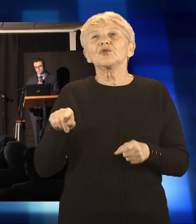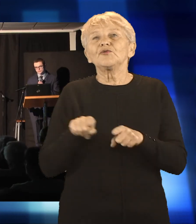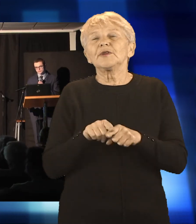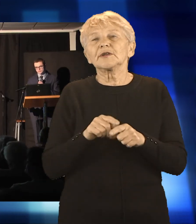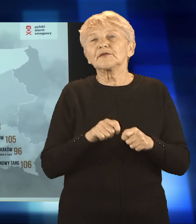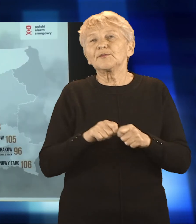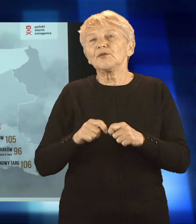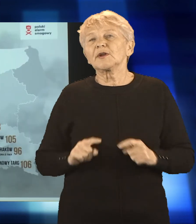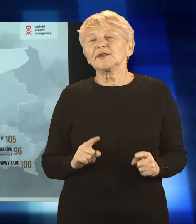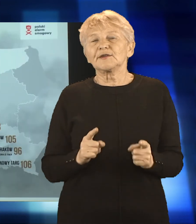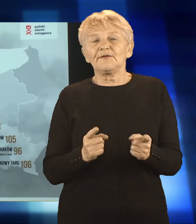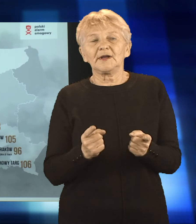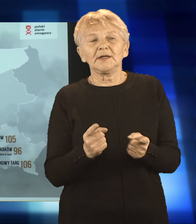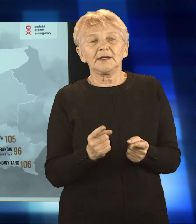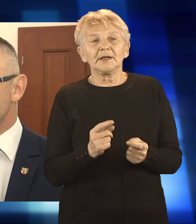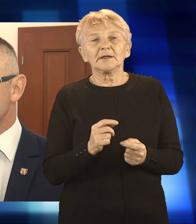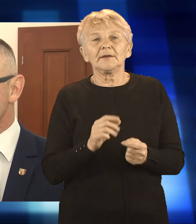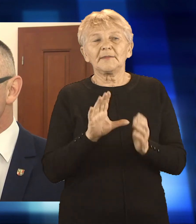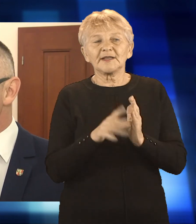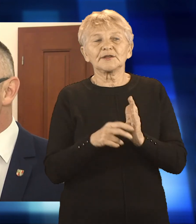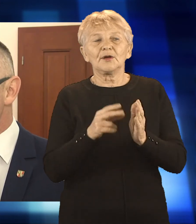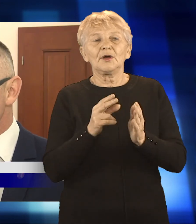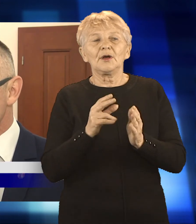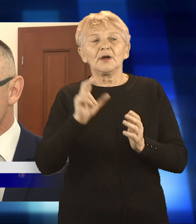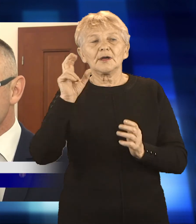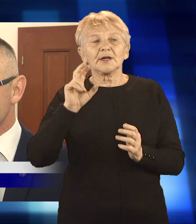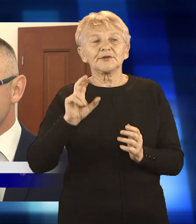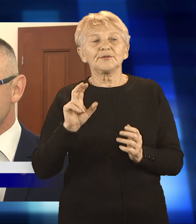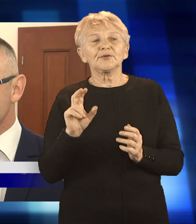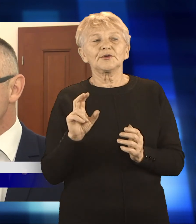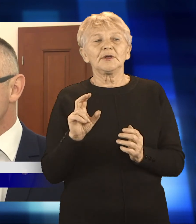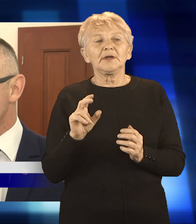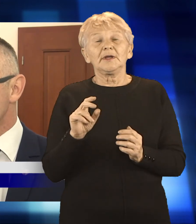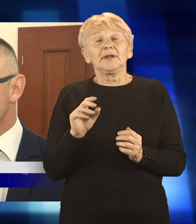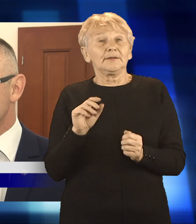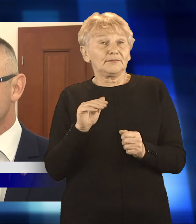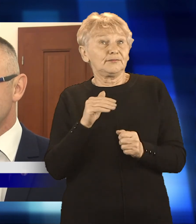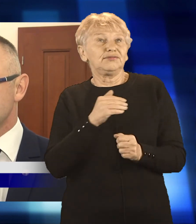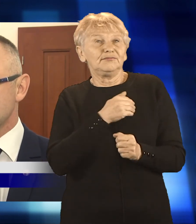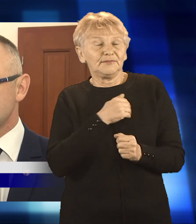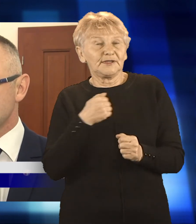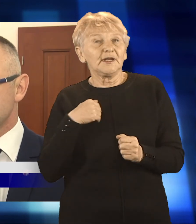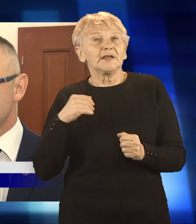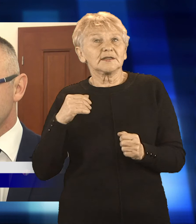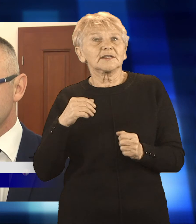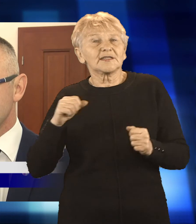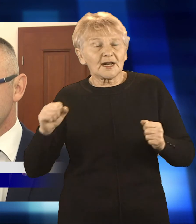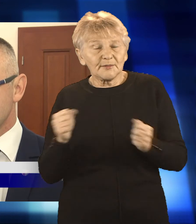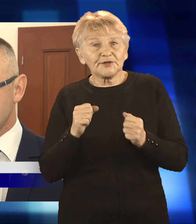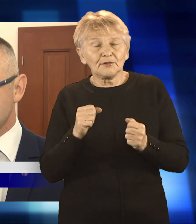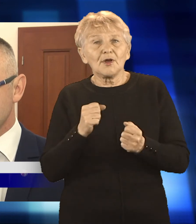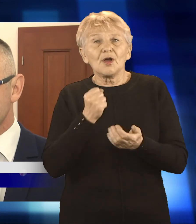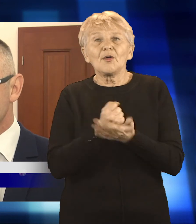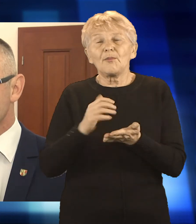od lat wspiera osoby niepełnosprawne. Czynniki są dwa. Pierwsze to są przede wszystkim zadania, które realizuje samorząd powiatowy.